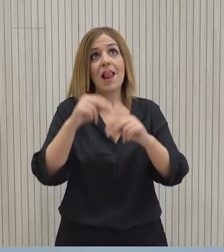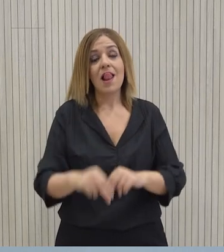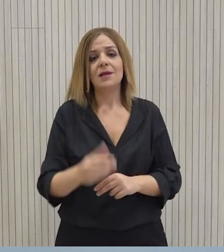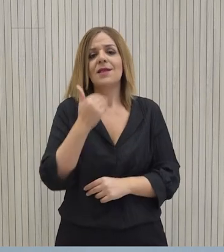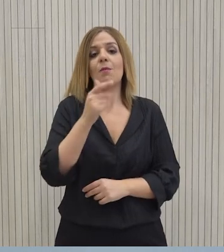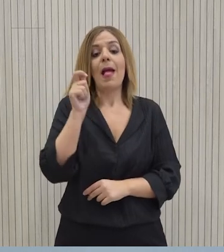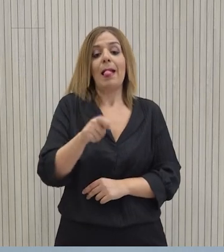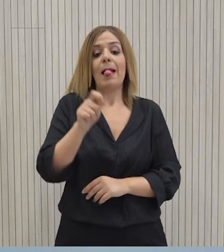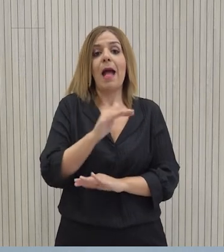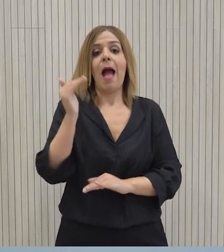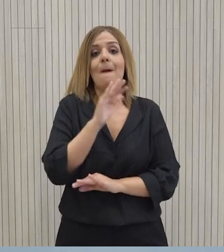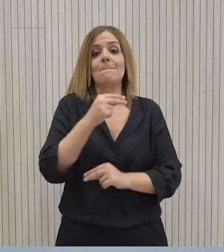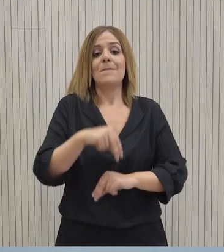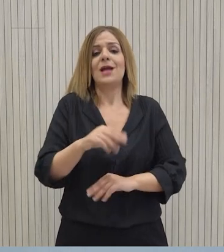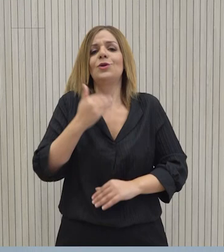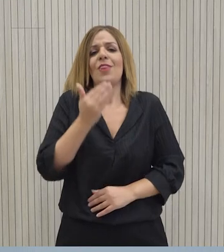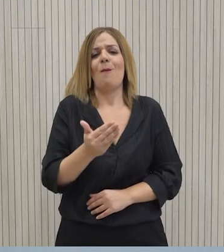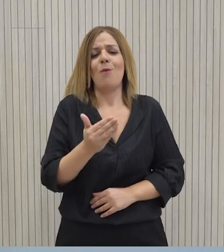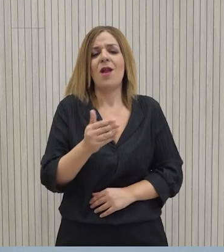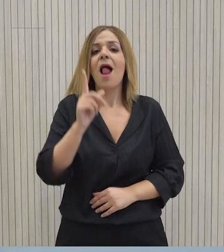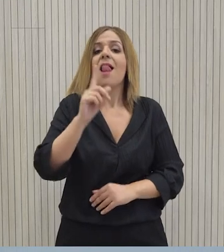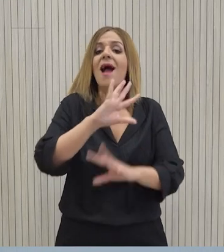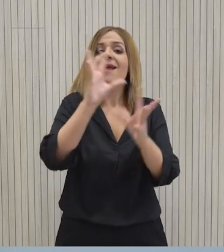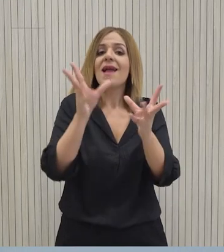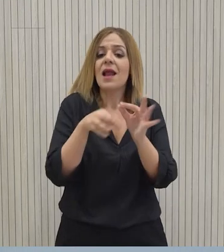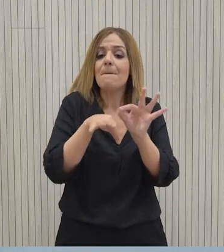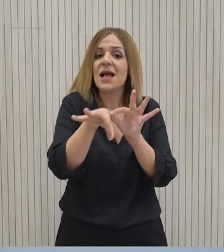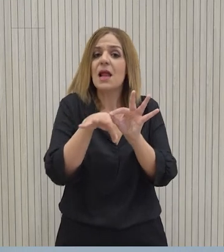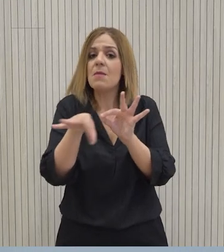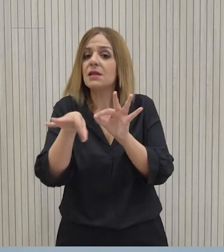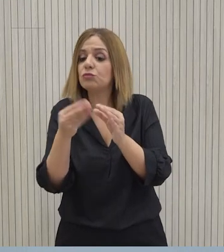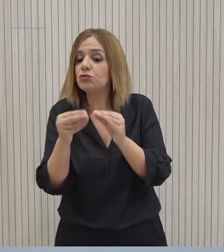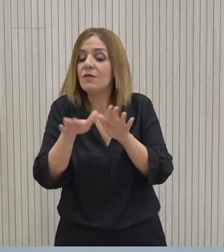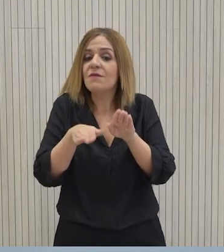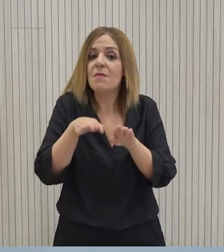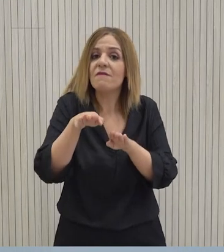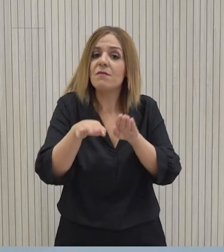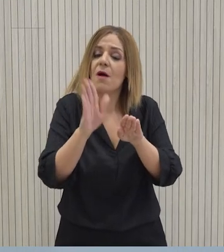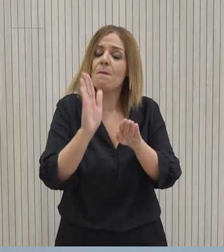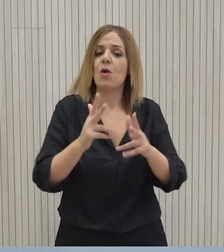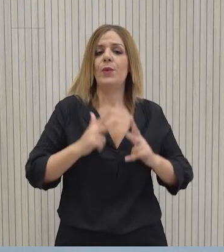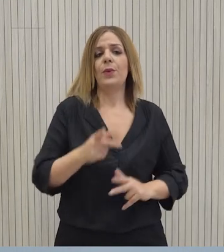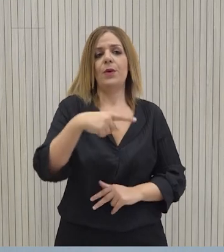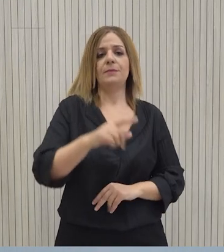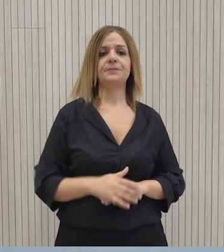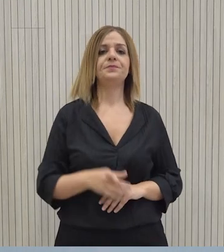ραβιά από τη μια μέρα στην άλλη όμως αυτή η συνολική στεγαστική πολιτική θεωρούμε ότι ακριβώς απαντά αυτές τις ανησυχίες